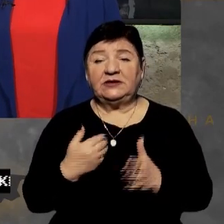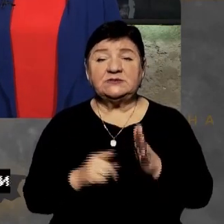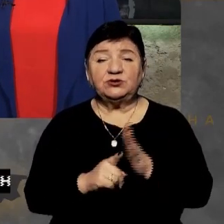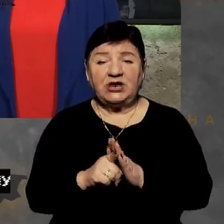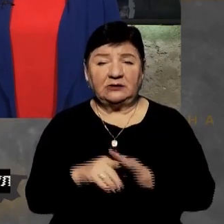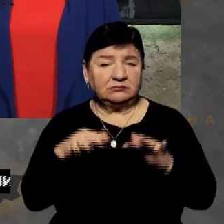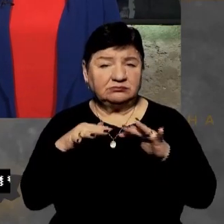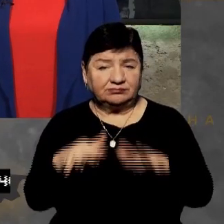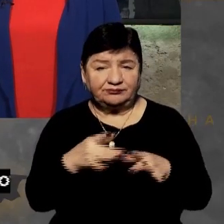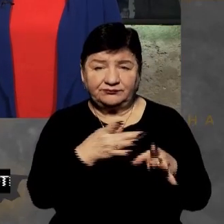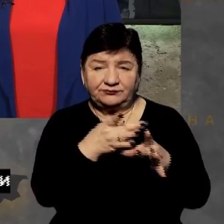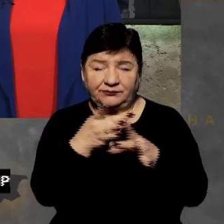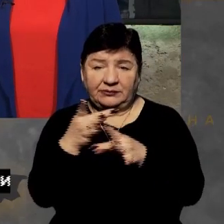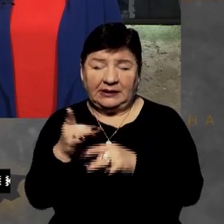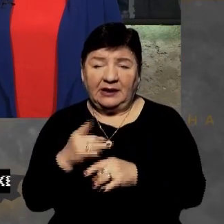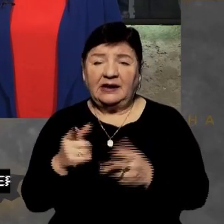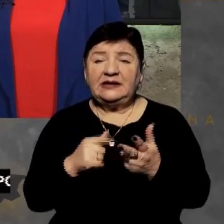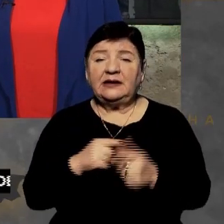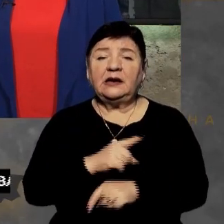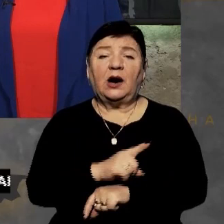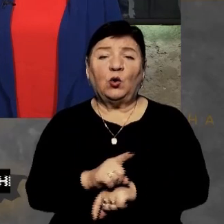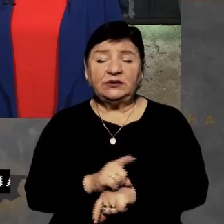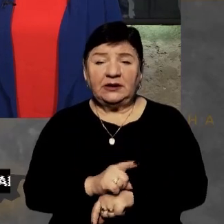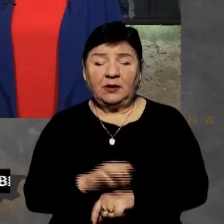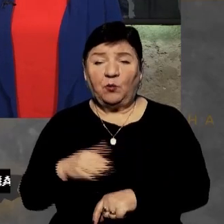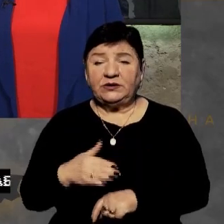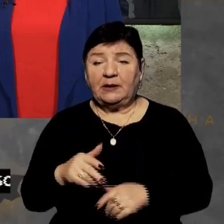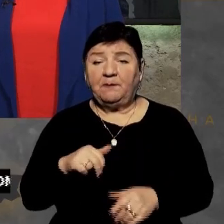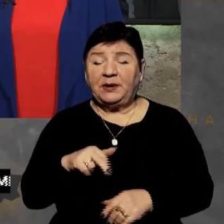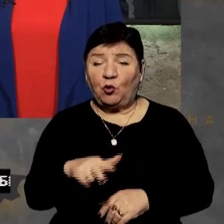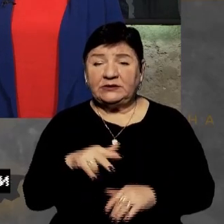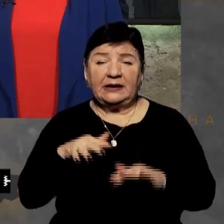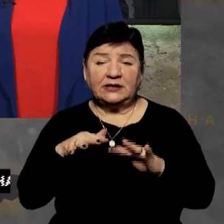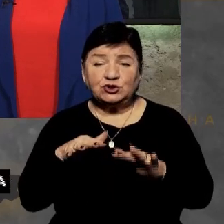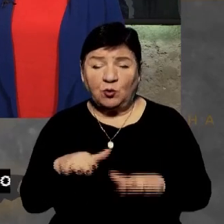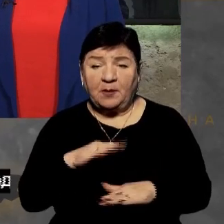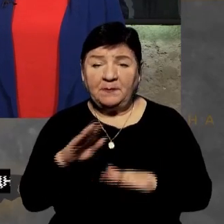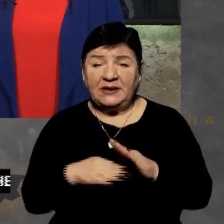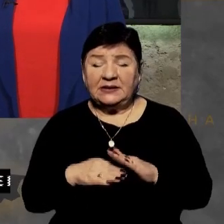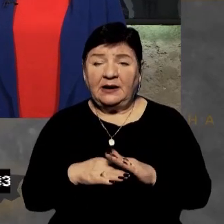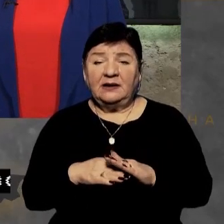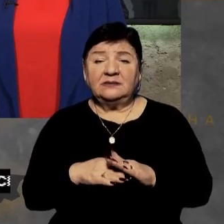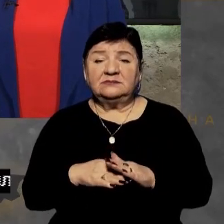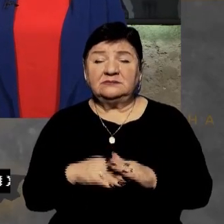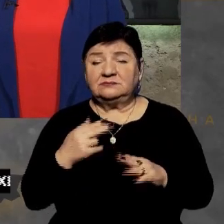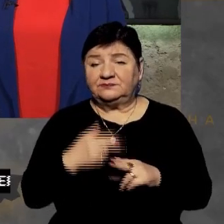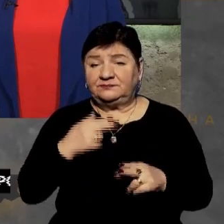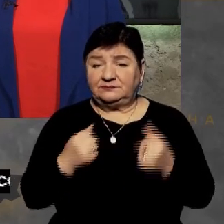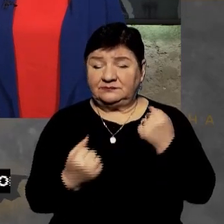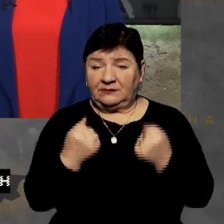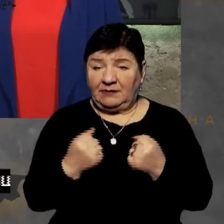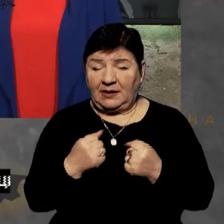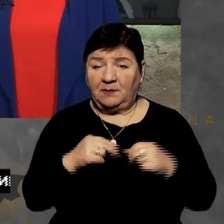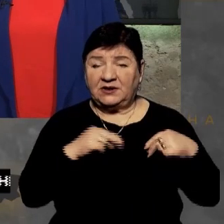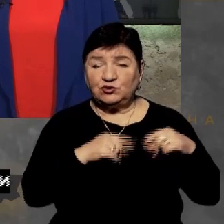артою накривають декілька годин, потім йде піхота на штурм під прикриттям бронетехніки, які відронами працюють